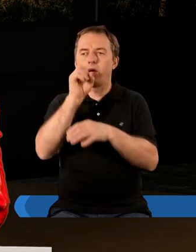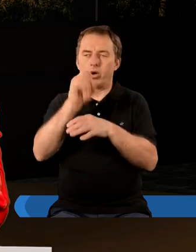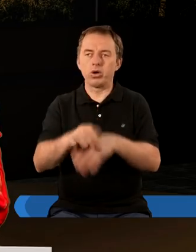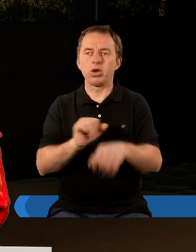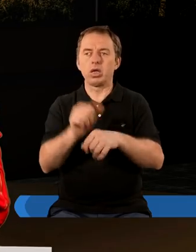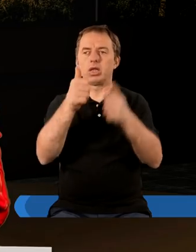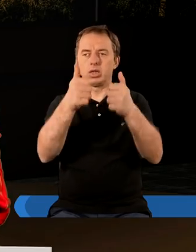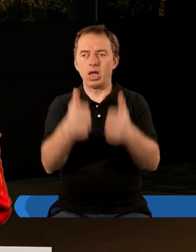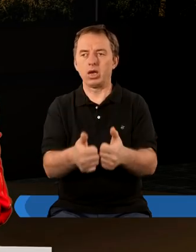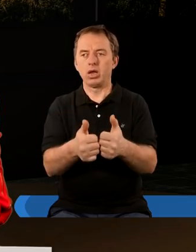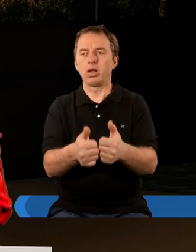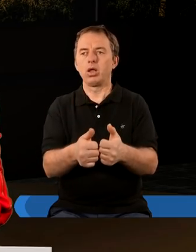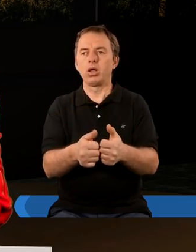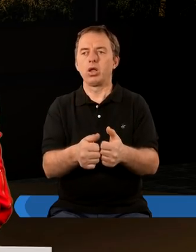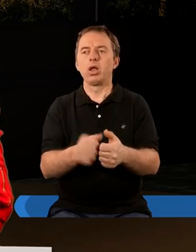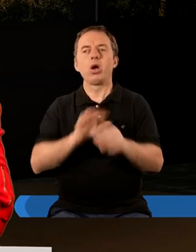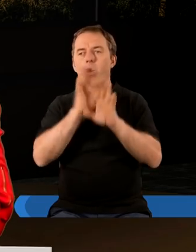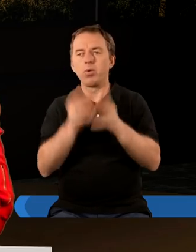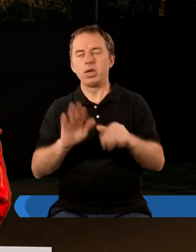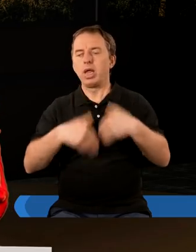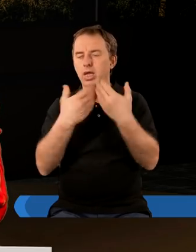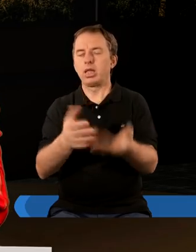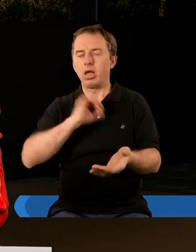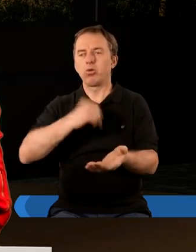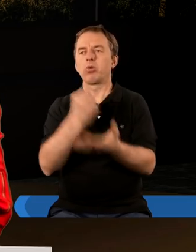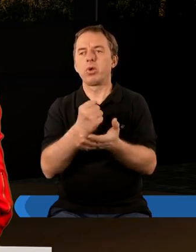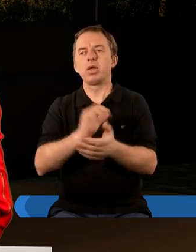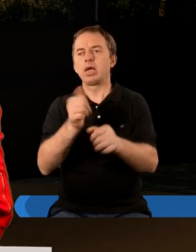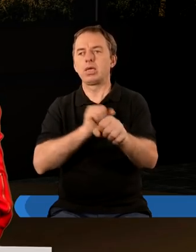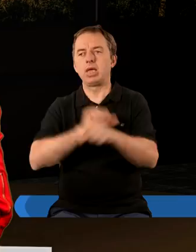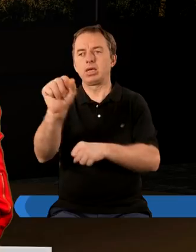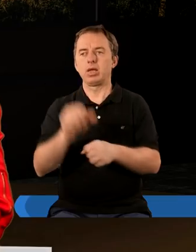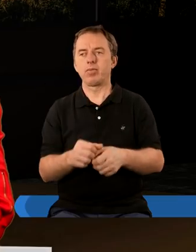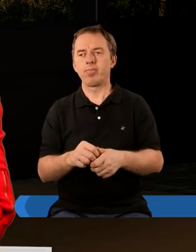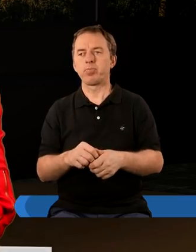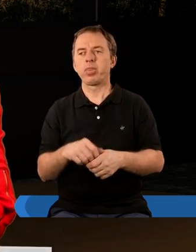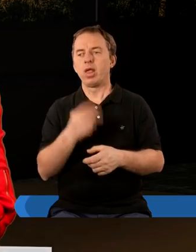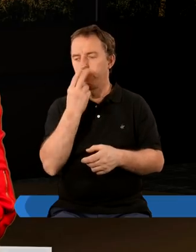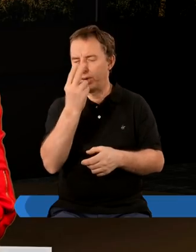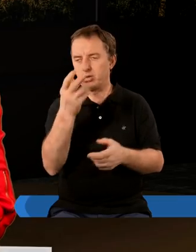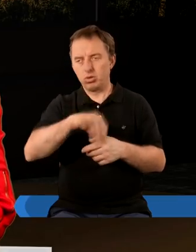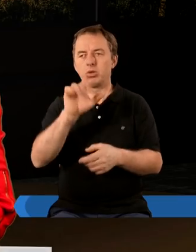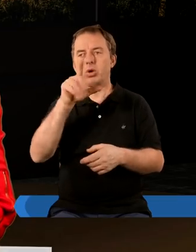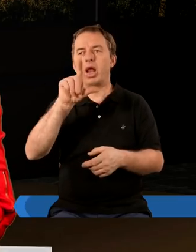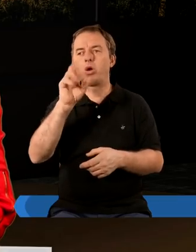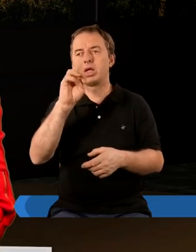najgorszy jest stan kiedy sobie kompletnie nie zdajemy z tego jaki on jest a patrząc na zbór w Laodycei